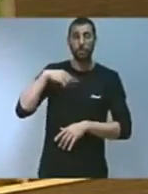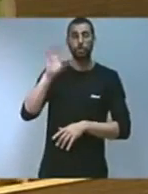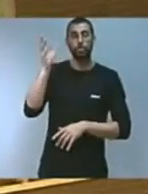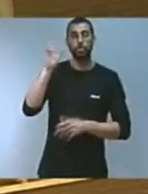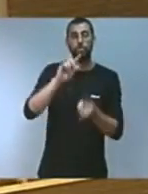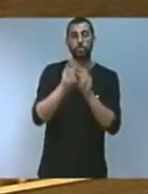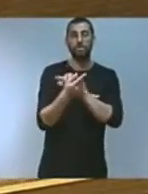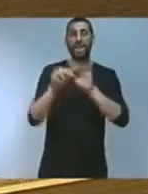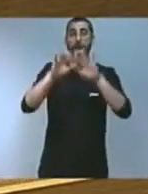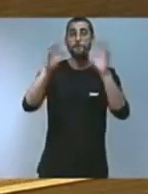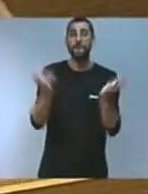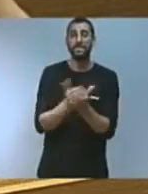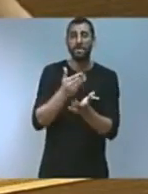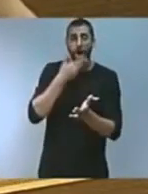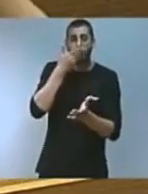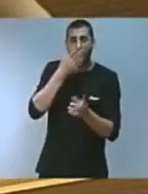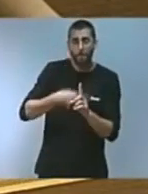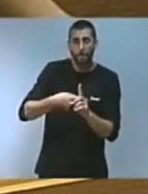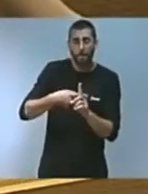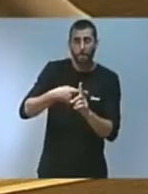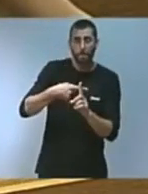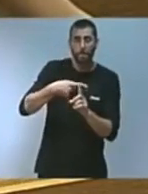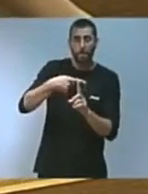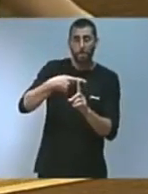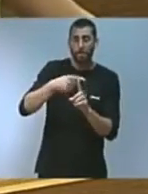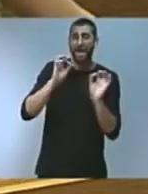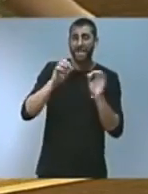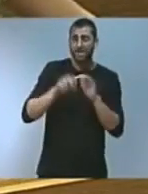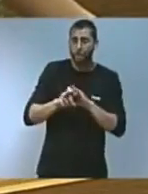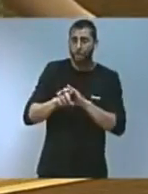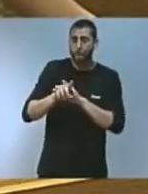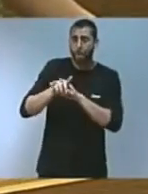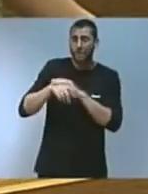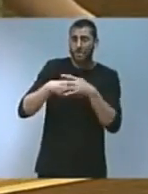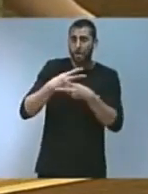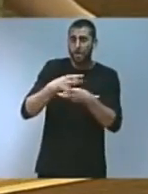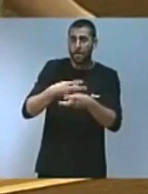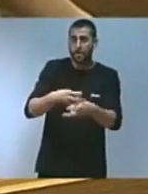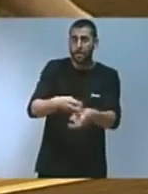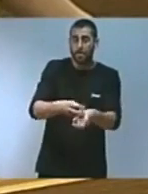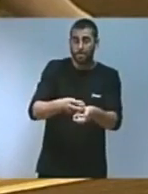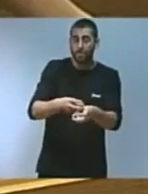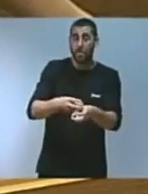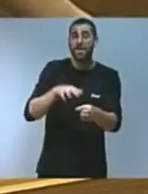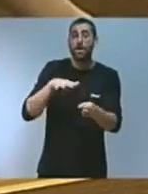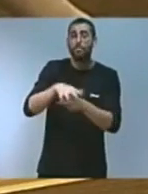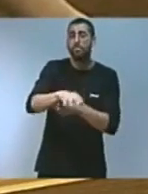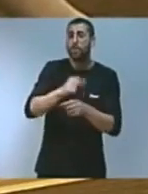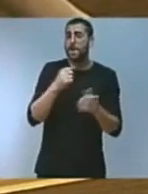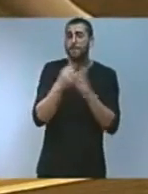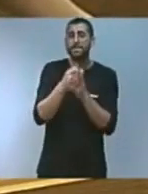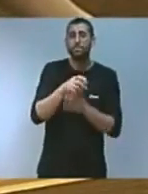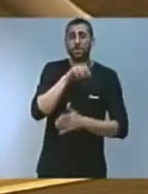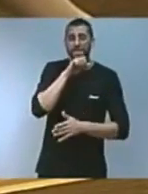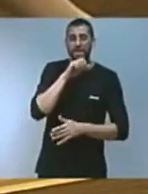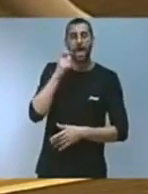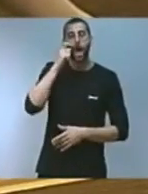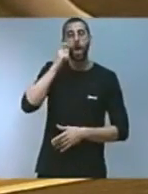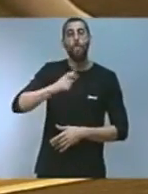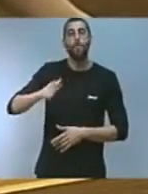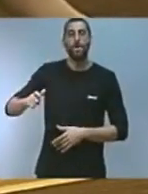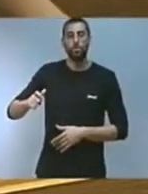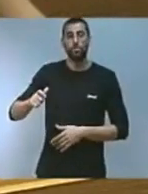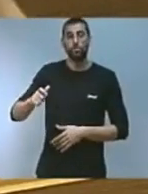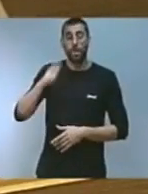del planeta és inequívoc, progressiu i amb una clara influència humana. L'impacte que generem les